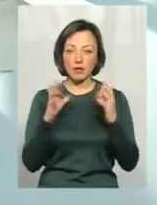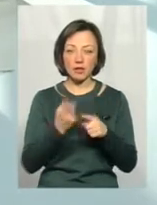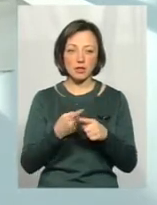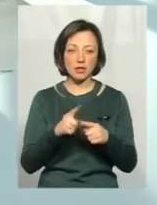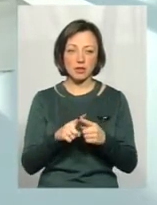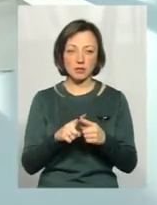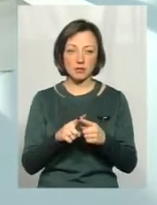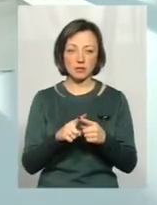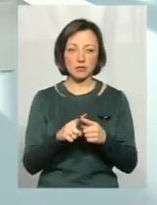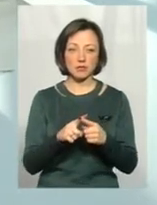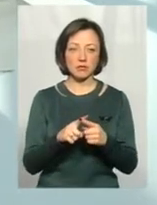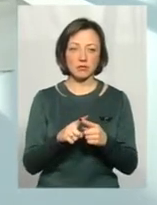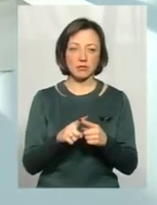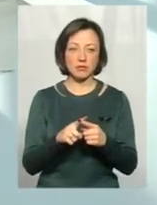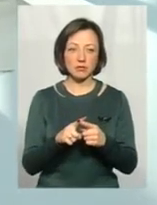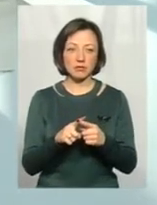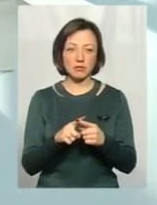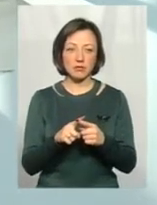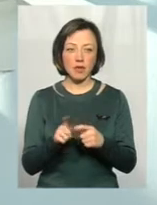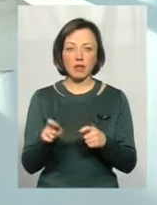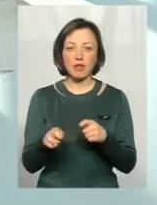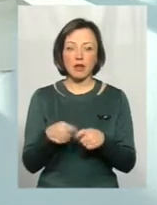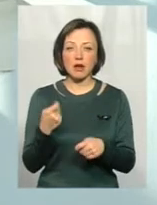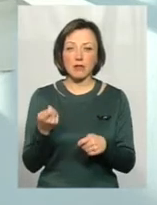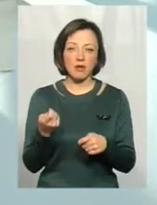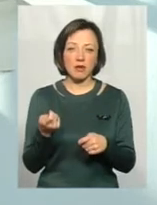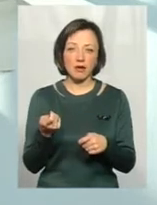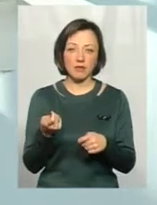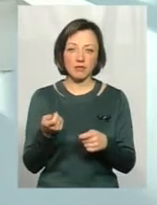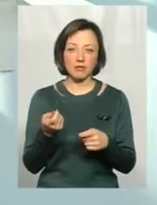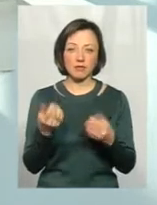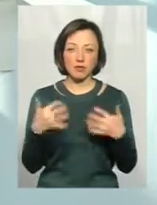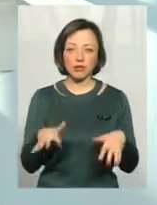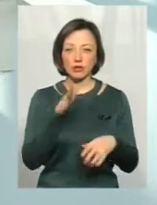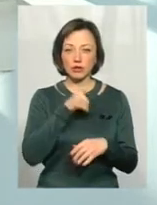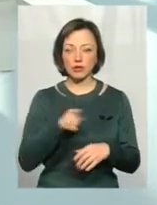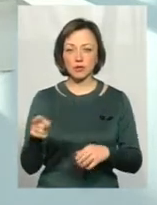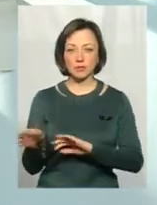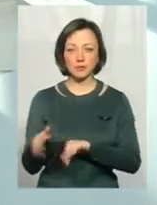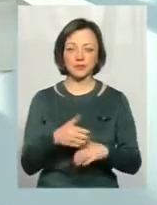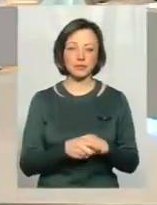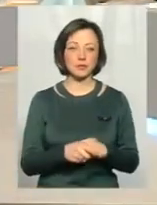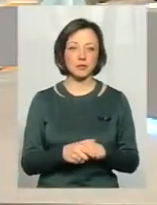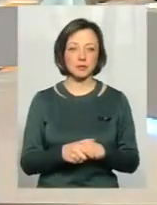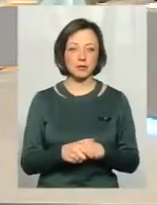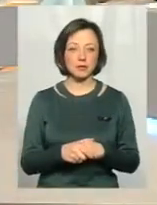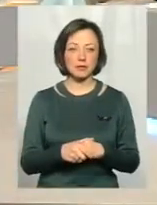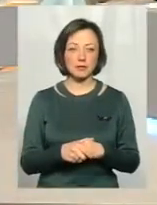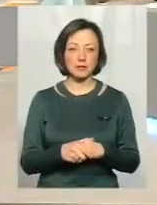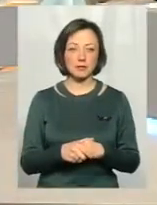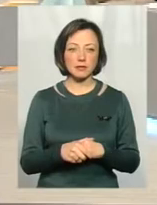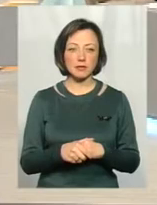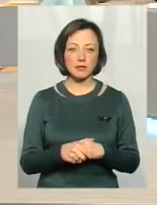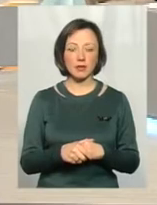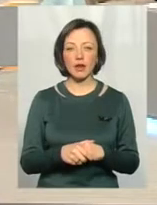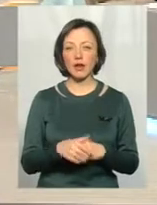просто дарма струшувати повітря. Дякую, Хан Світлана. Розкажу з досвіду того аналізу, який провожу,